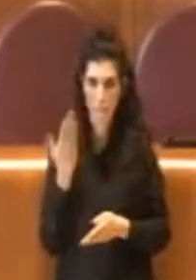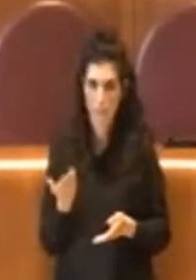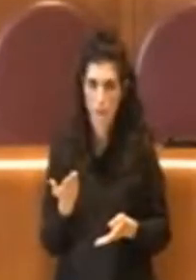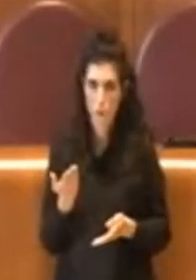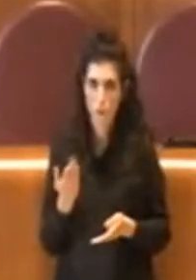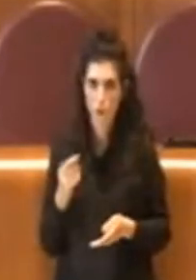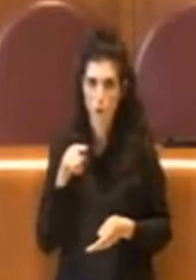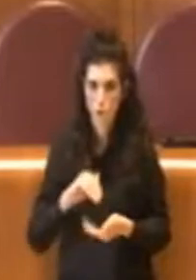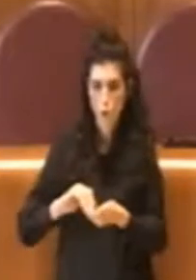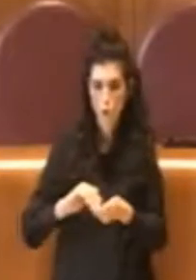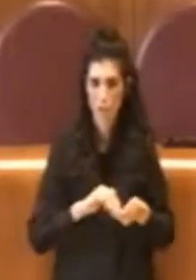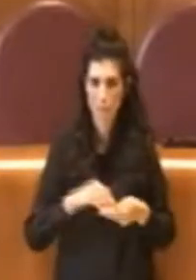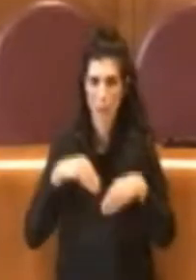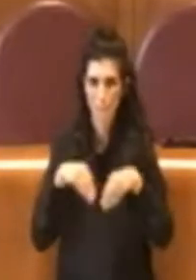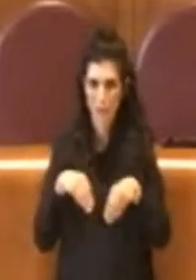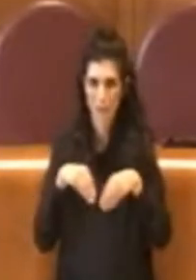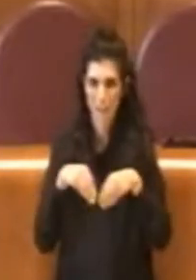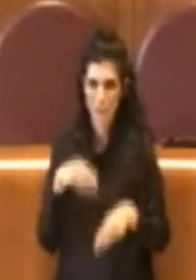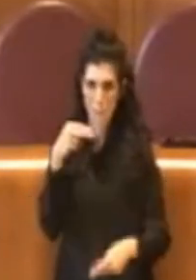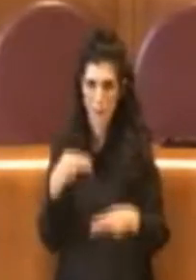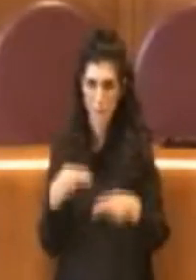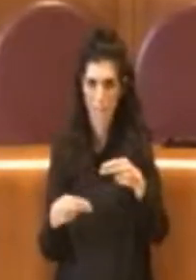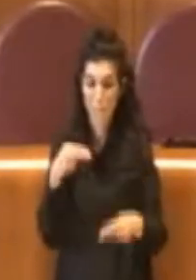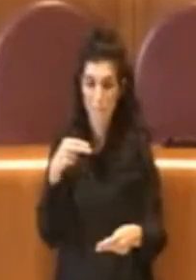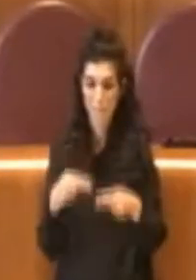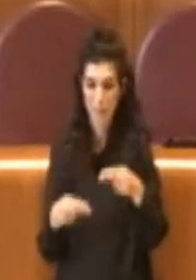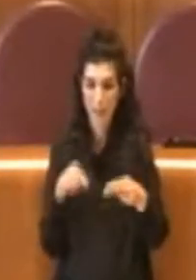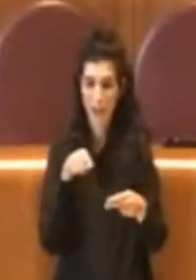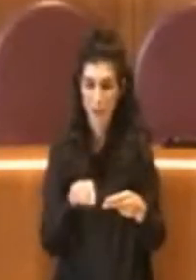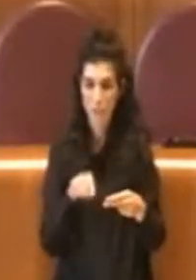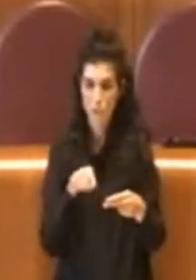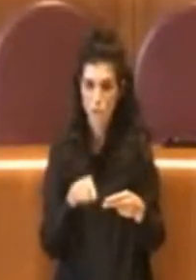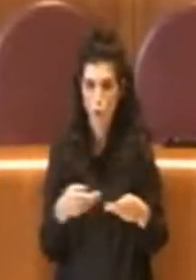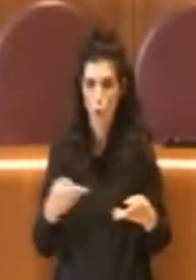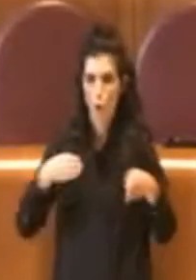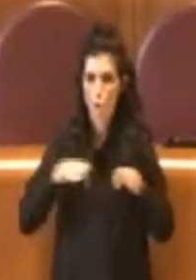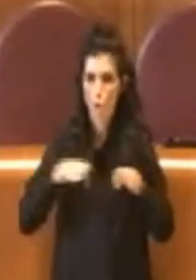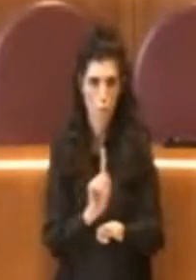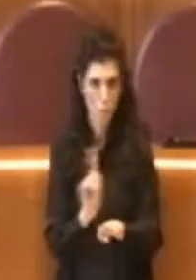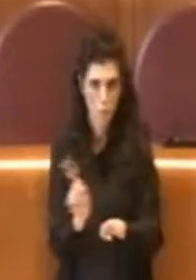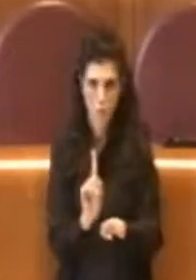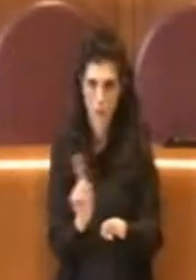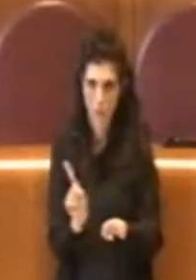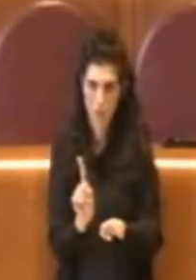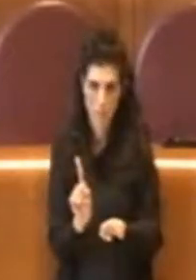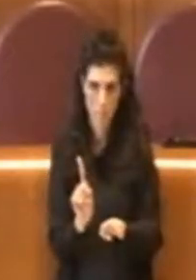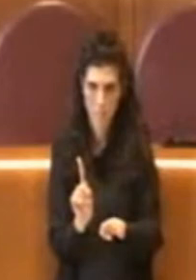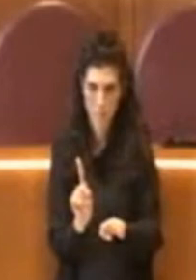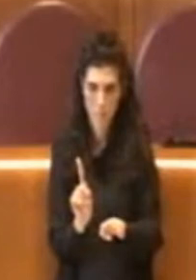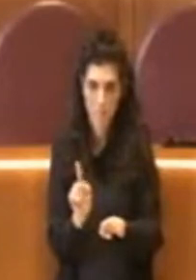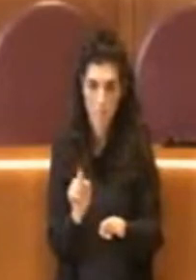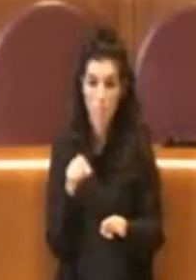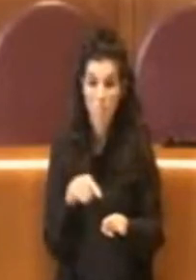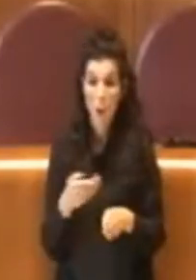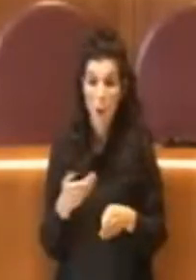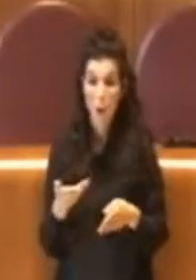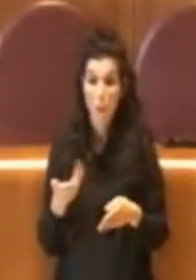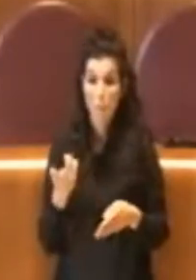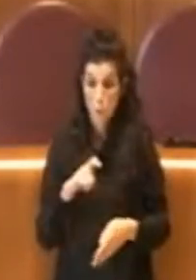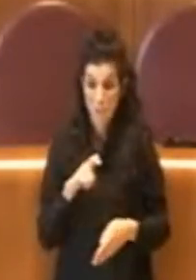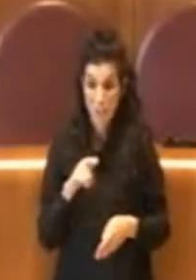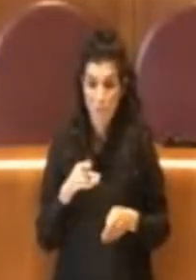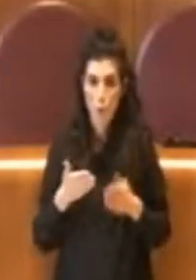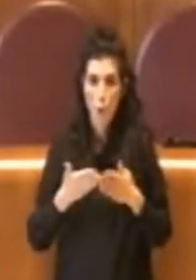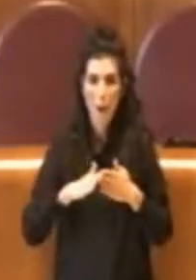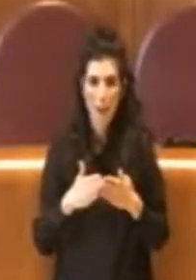facendo in modo che i bilanci non si potessero chiudere perché se no i libri sarebbero stati portati